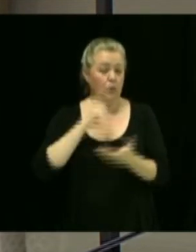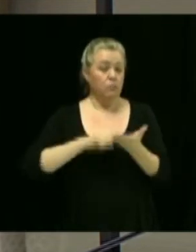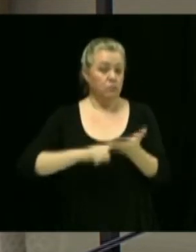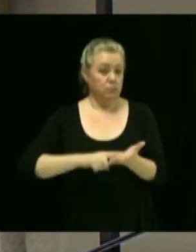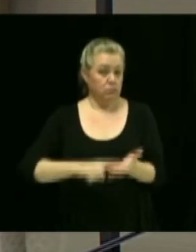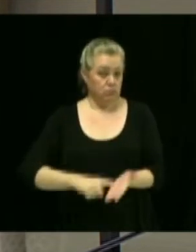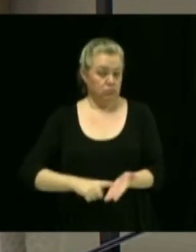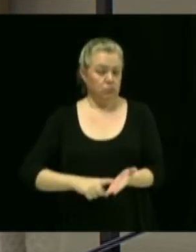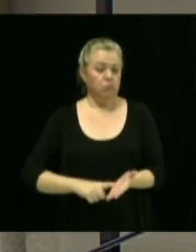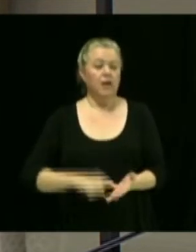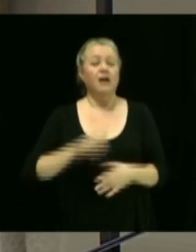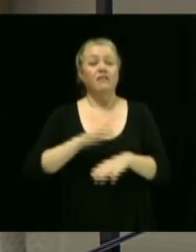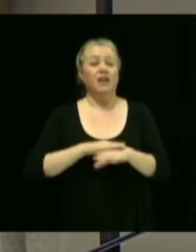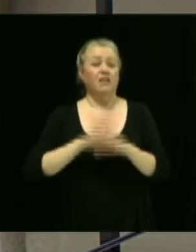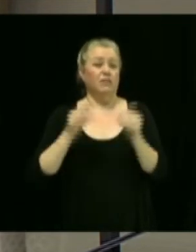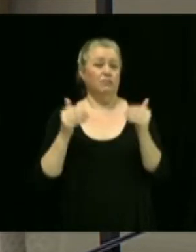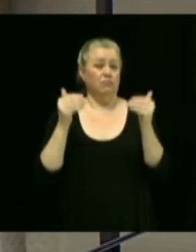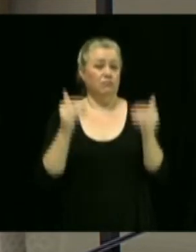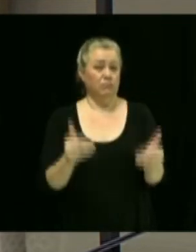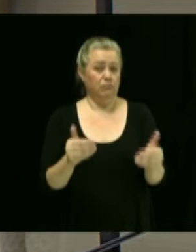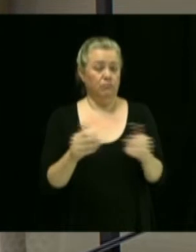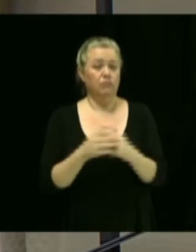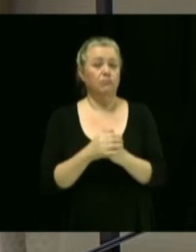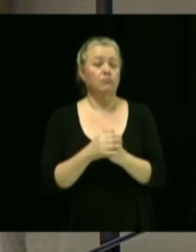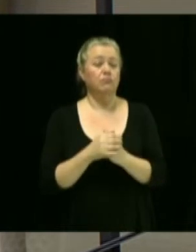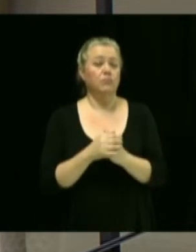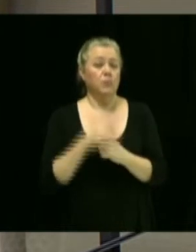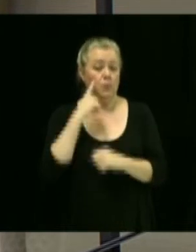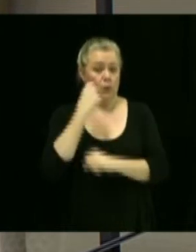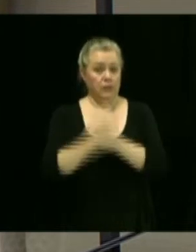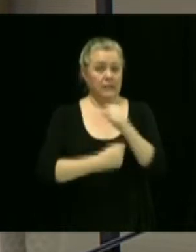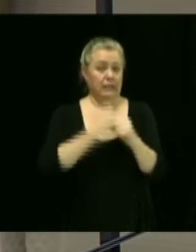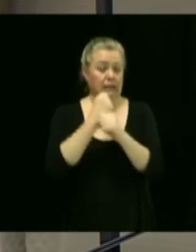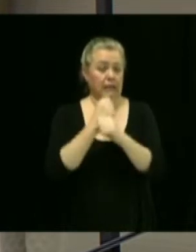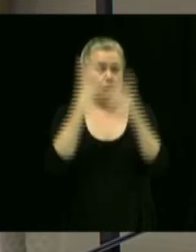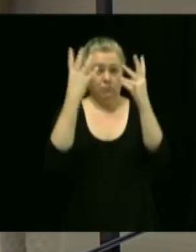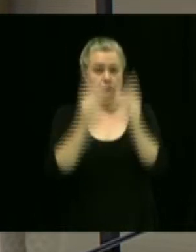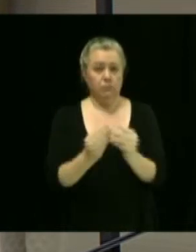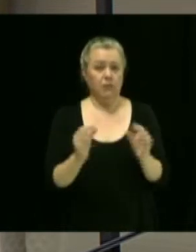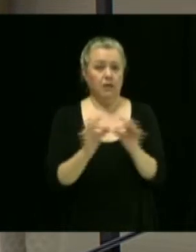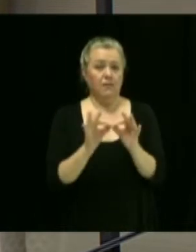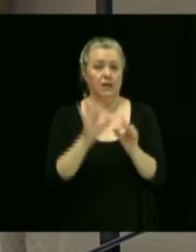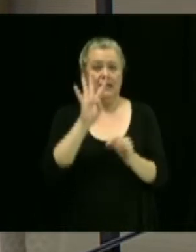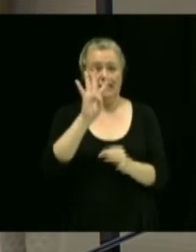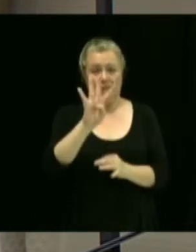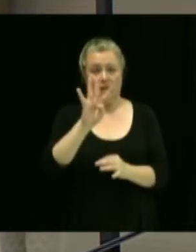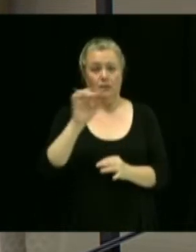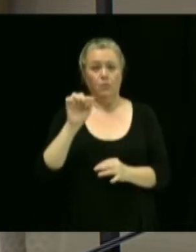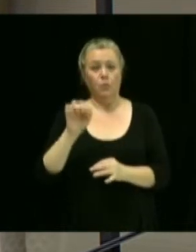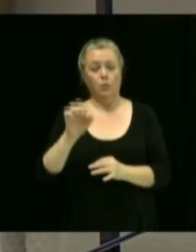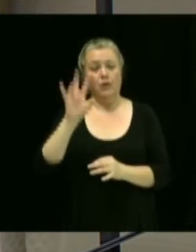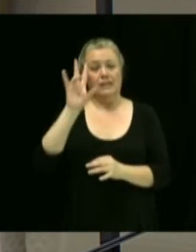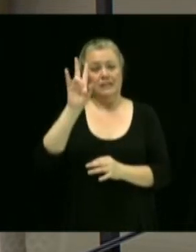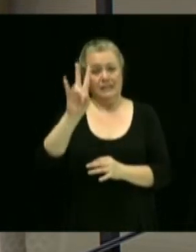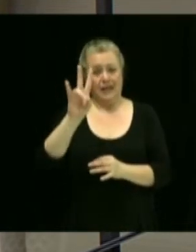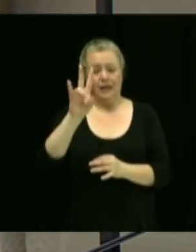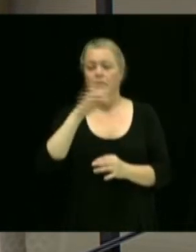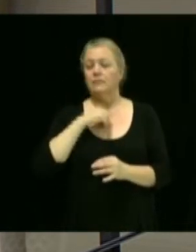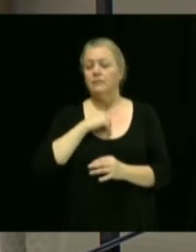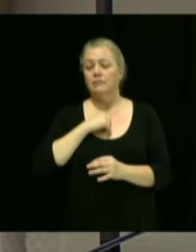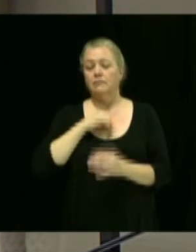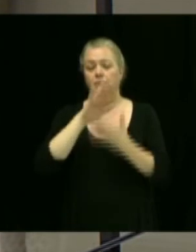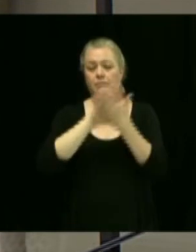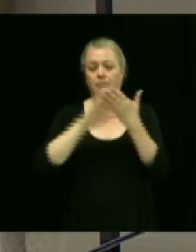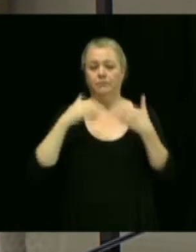le maire. Alors, l'avis de motion pour ce règlement d'emprunt pour cette année d'un montant de 4,5 millions. Alors, le